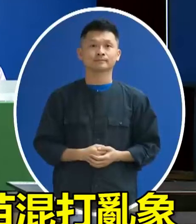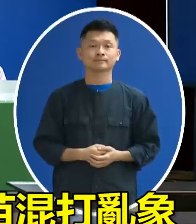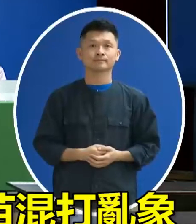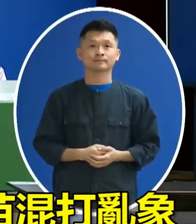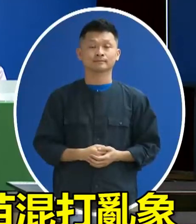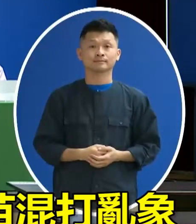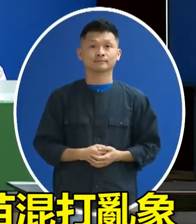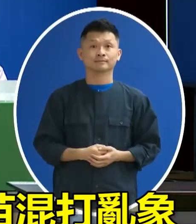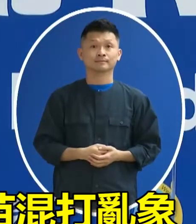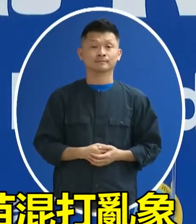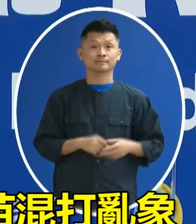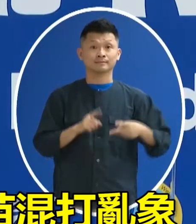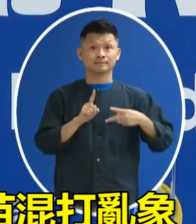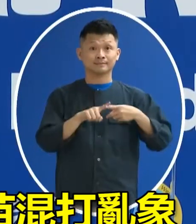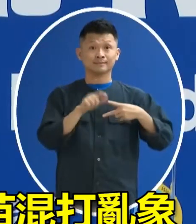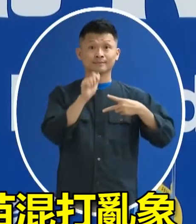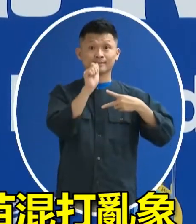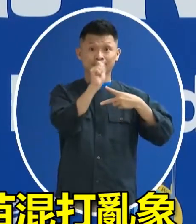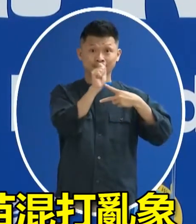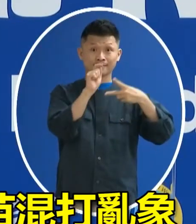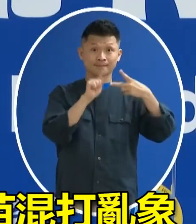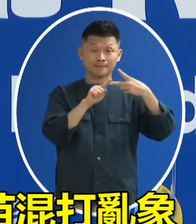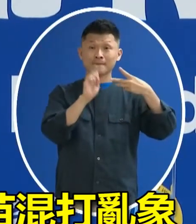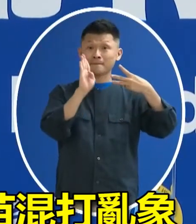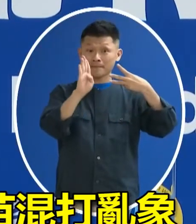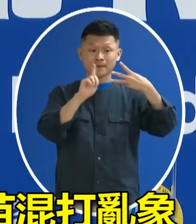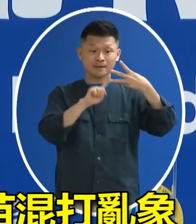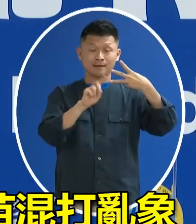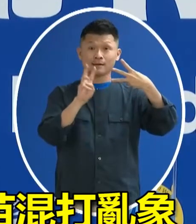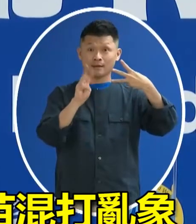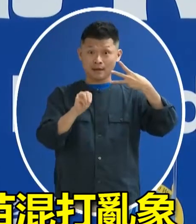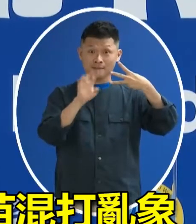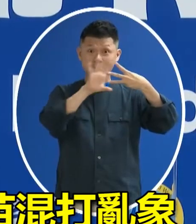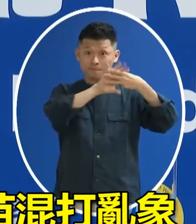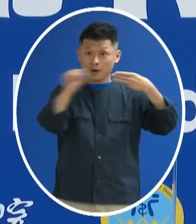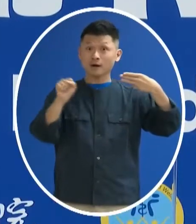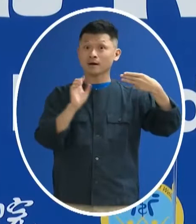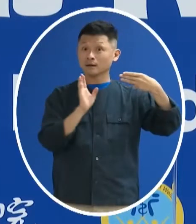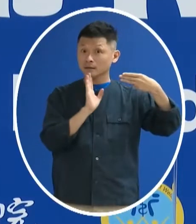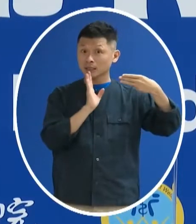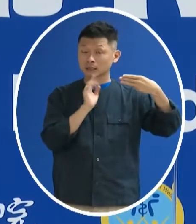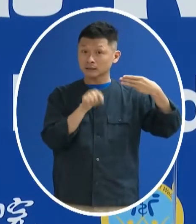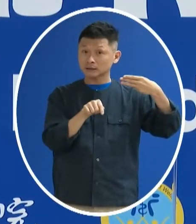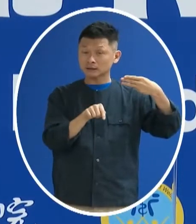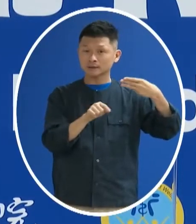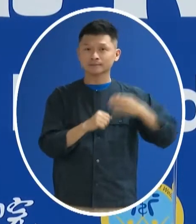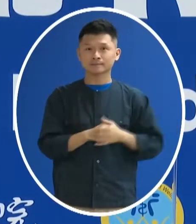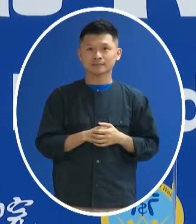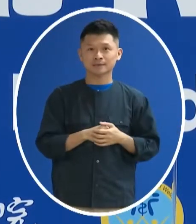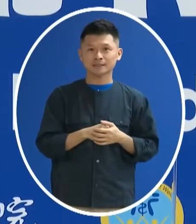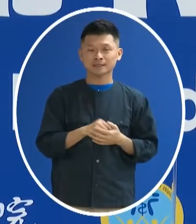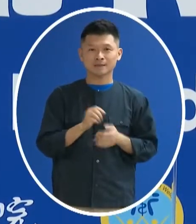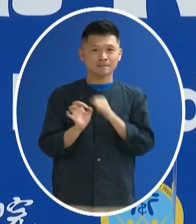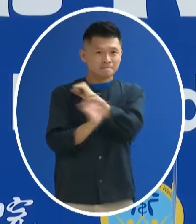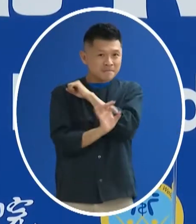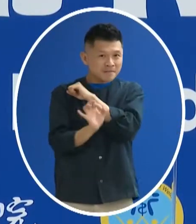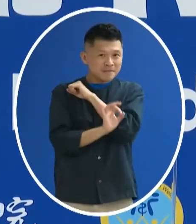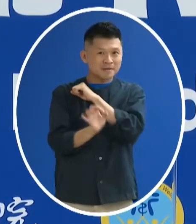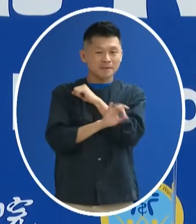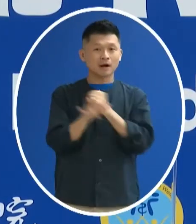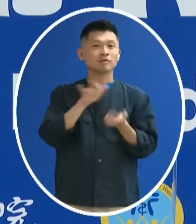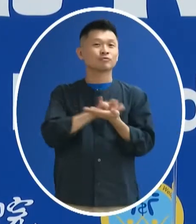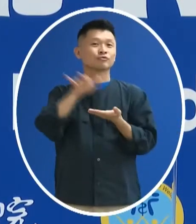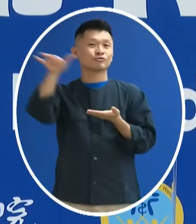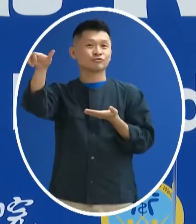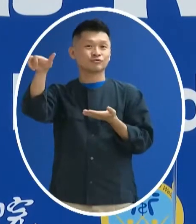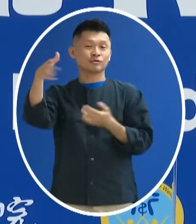那個A加B加M 你講的是這個嗎那他其實是有點取巧的方式這樣出國又